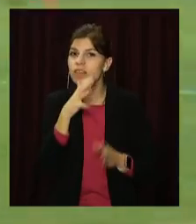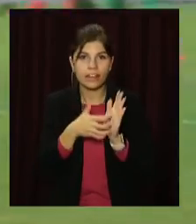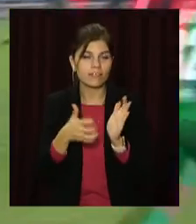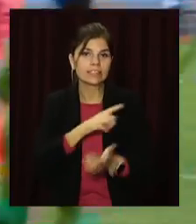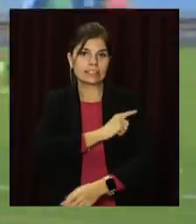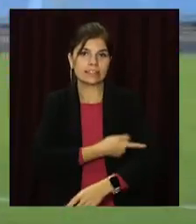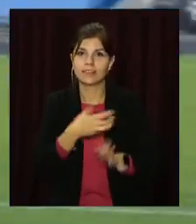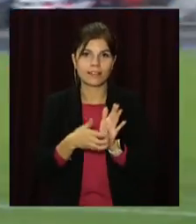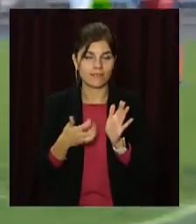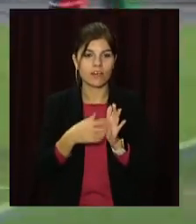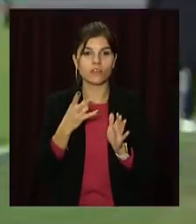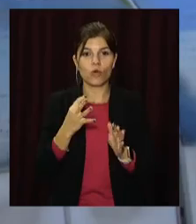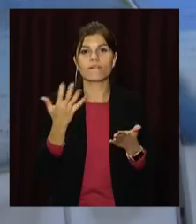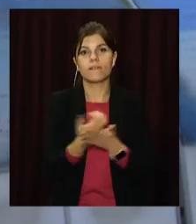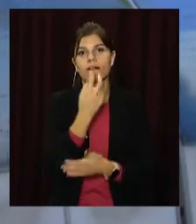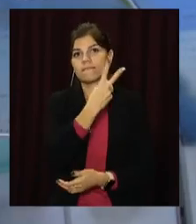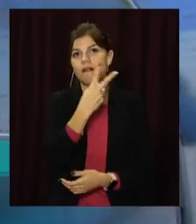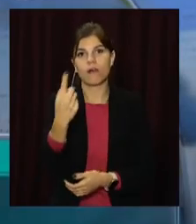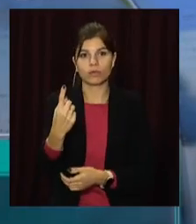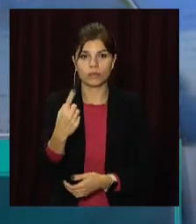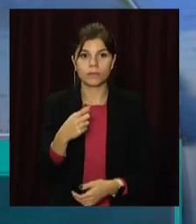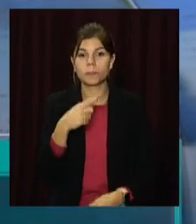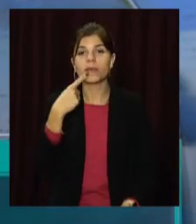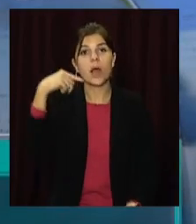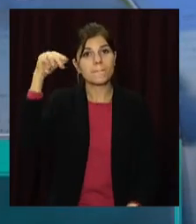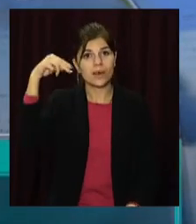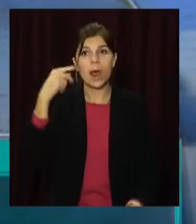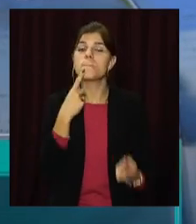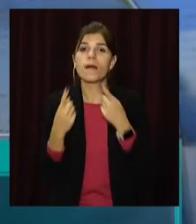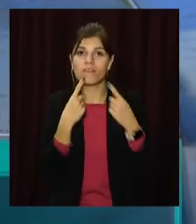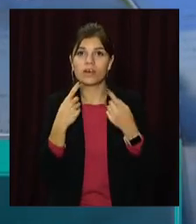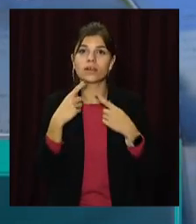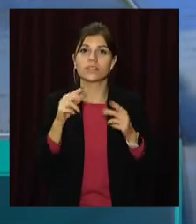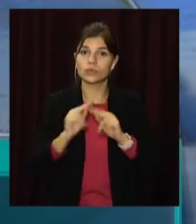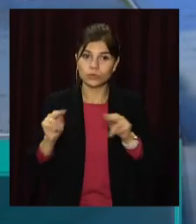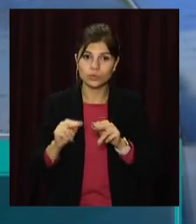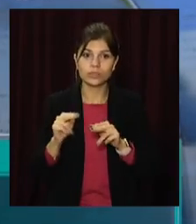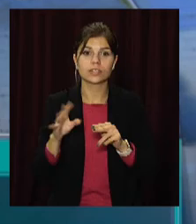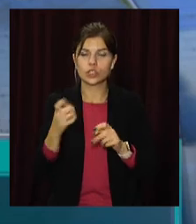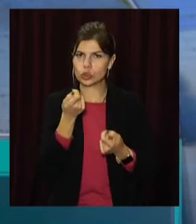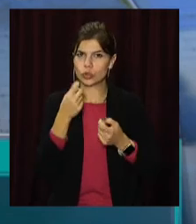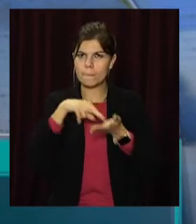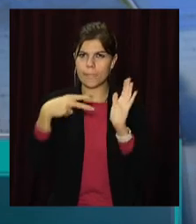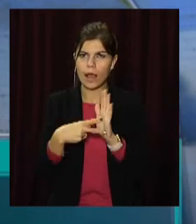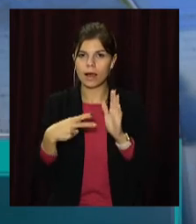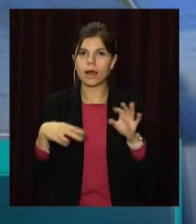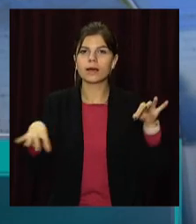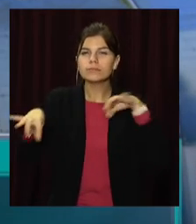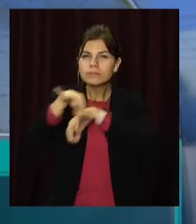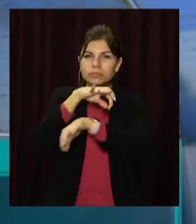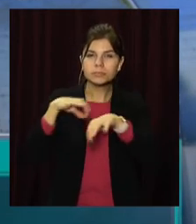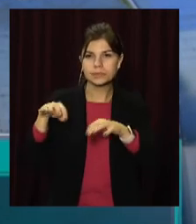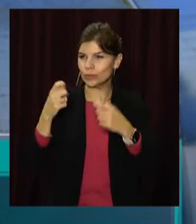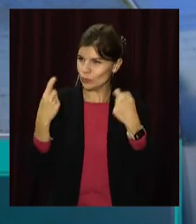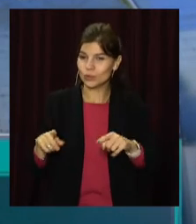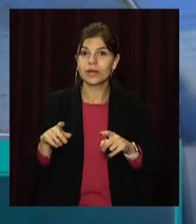Утім, 2-1 – перемога гостей. В перерыві поговорили, перестроїлися немного в плані агресії в атакі.